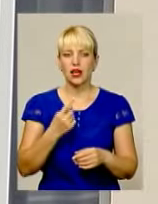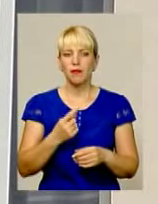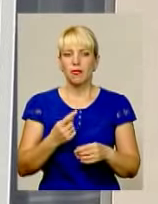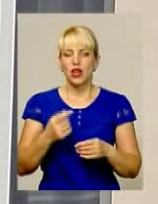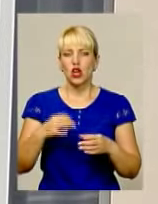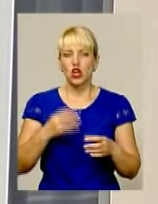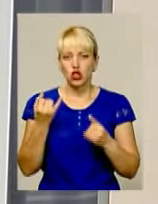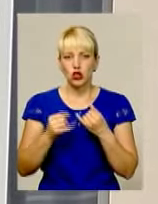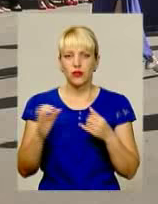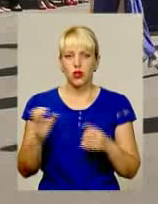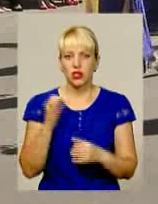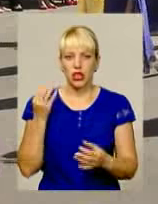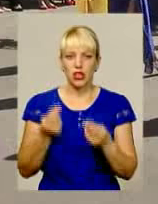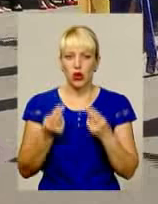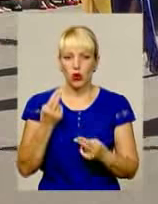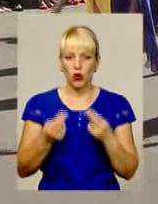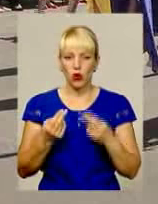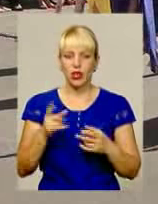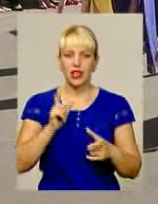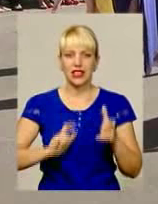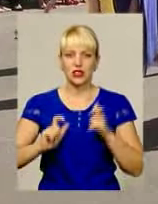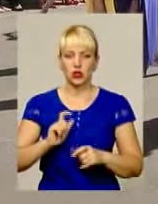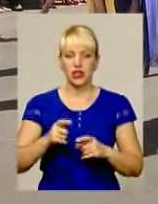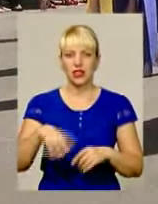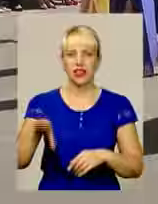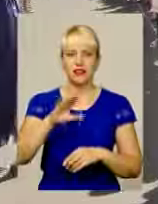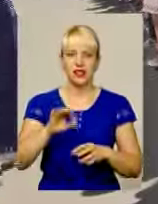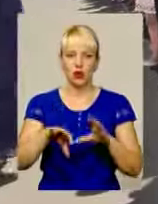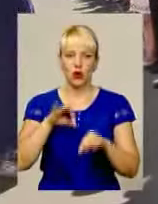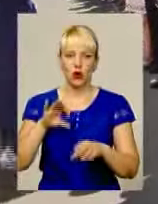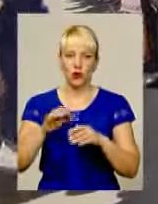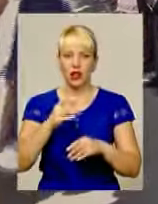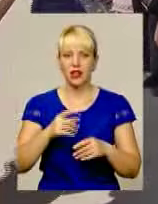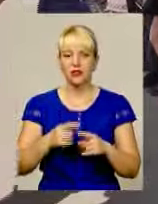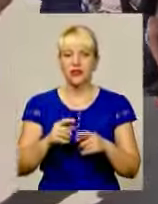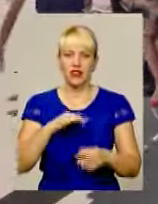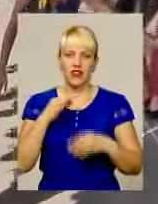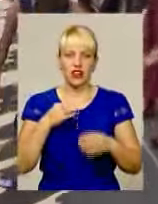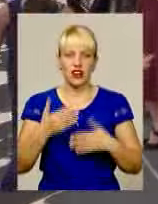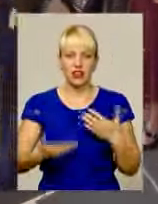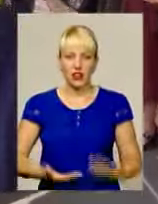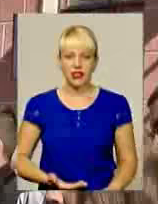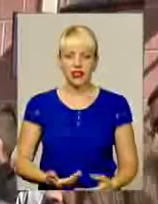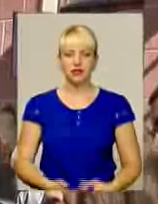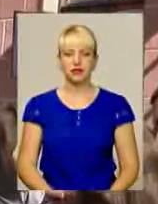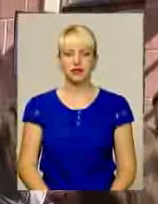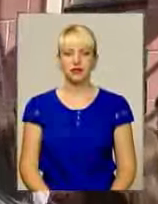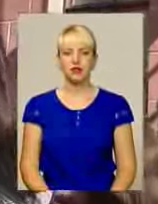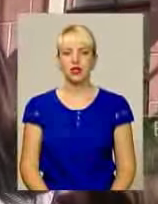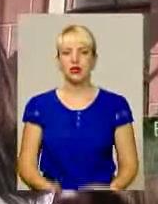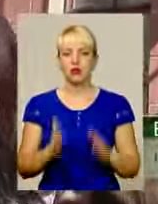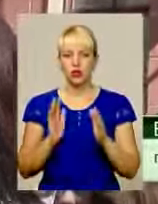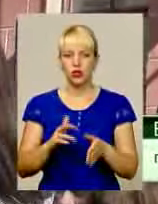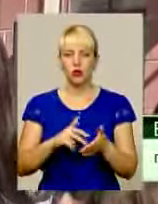кольори і вишиванки. Студенти, не змовляючись, обрали дрес-код. Що вчора їх назвали учнями, сьогодні горді від нового соціального статусу. Не буду